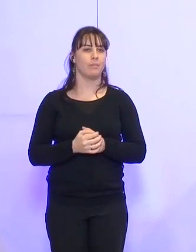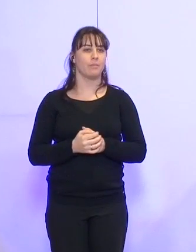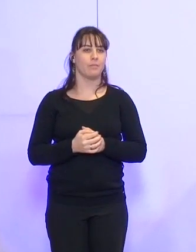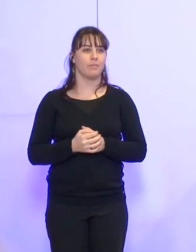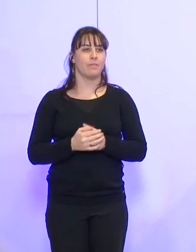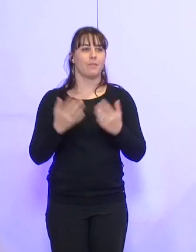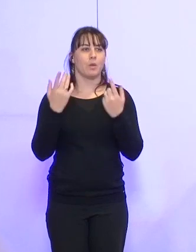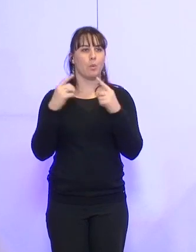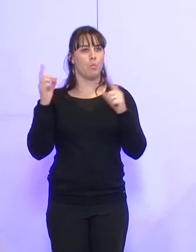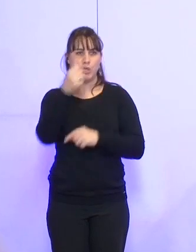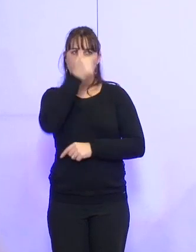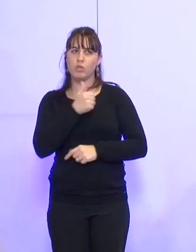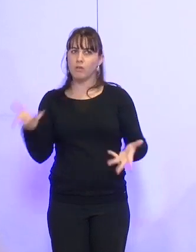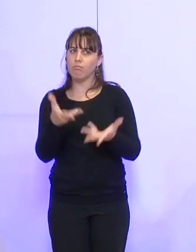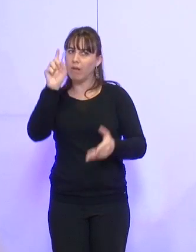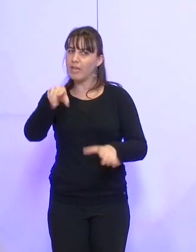Musée en Musique, peut être pour.